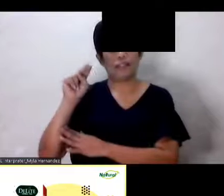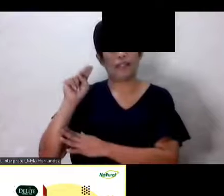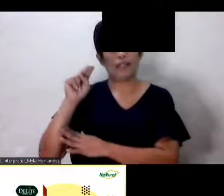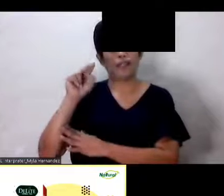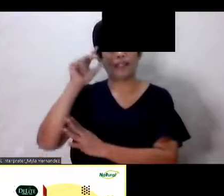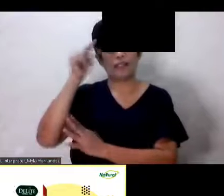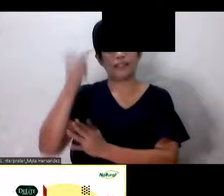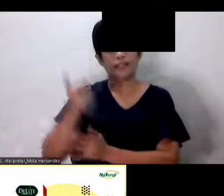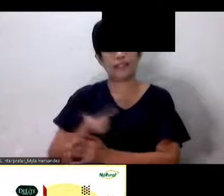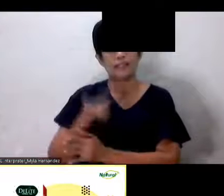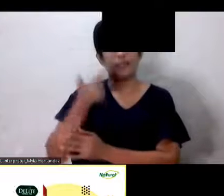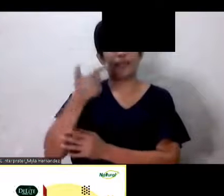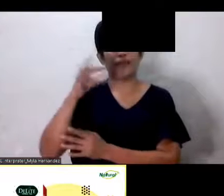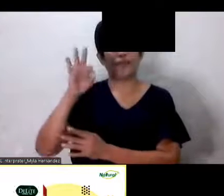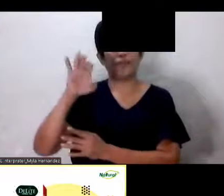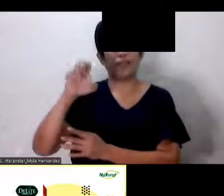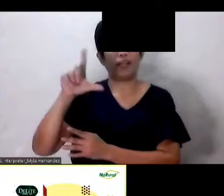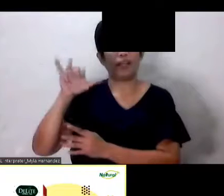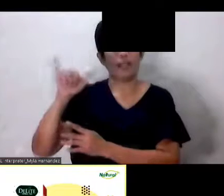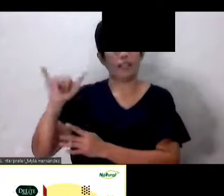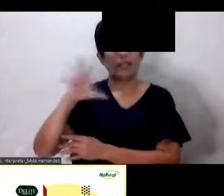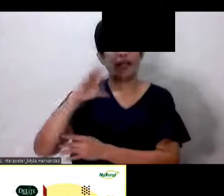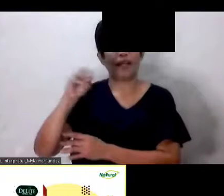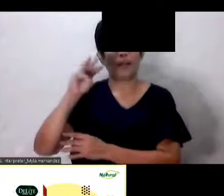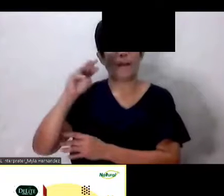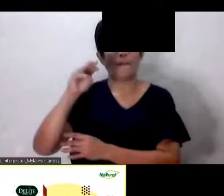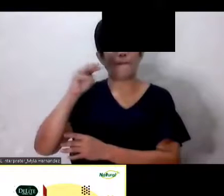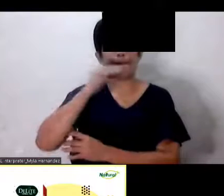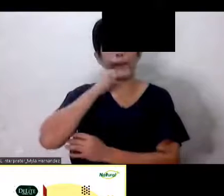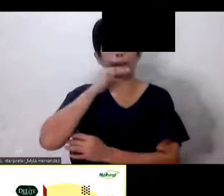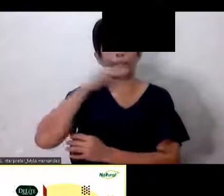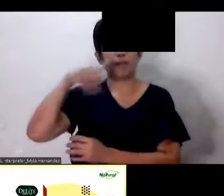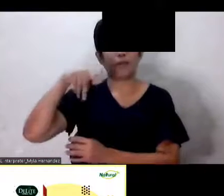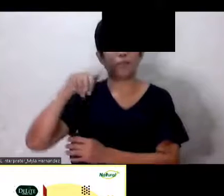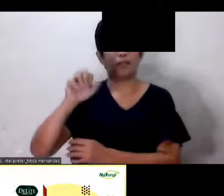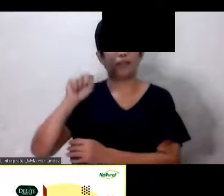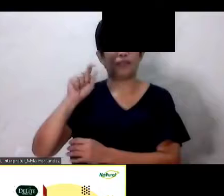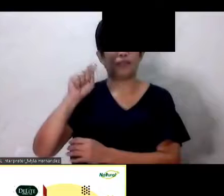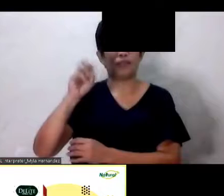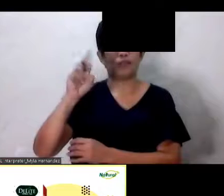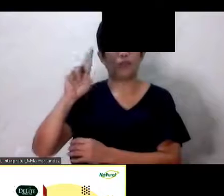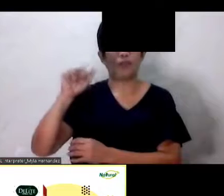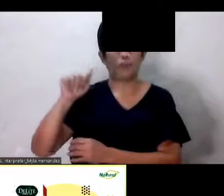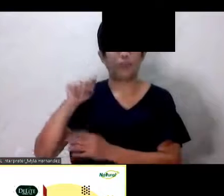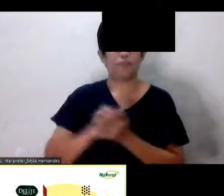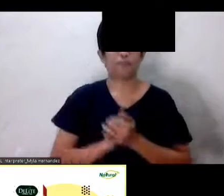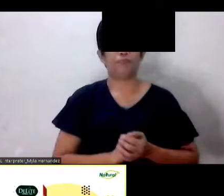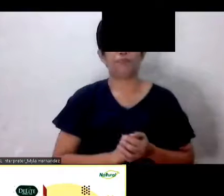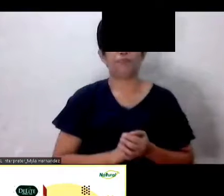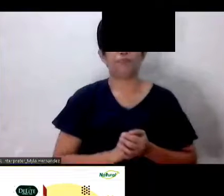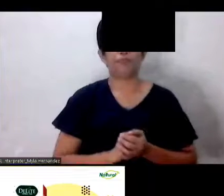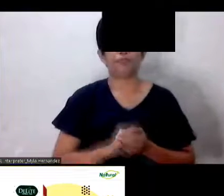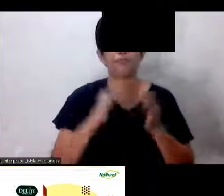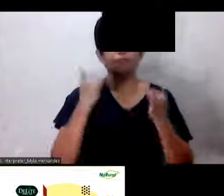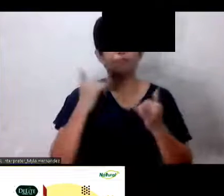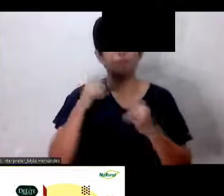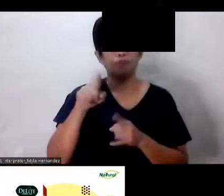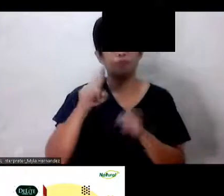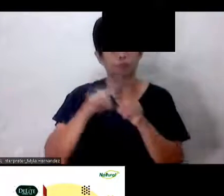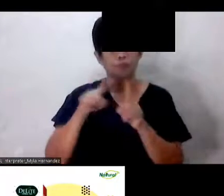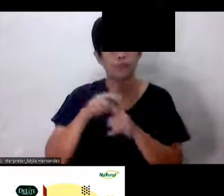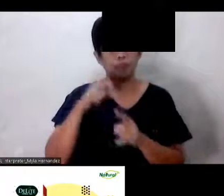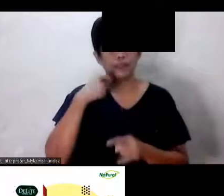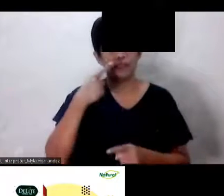at ang kanyang binan na si Mami Pastora na nakikinig rin po sa atin. Back to you, Brother Eng. Yan ang din ang sabi dito ni